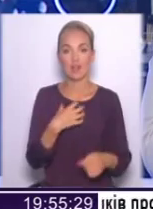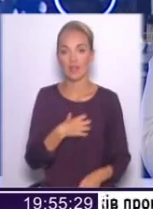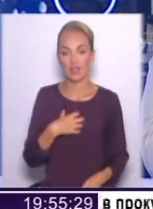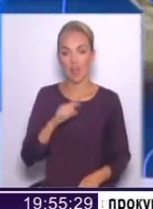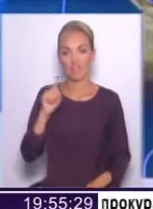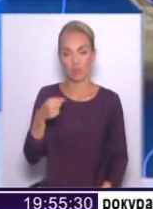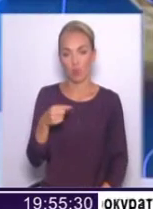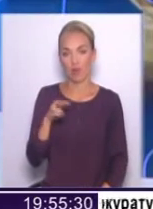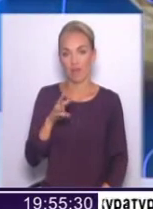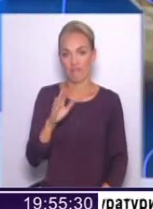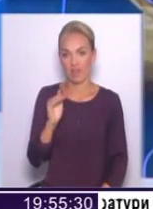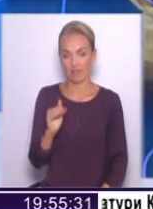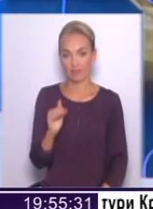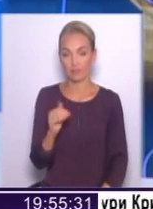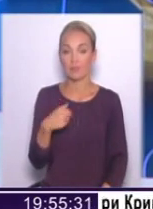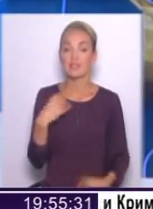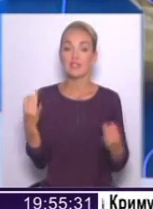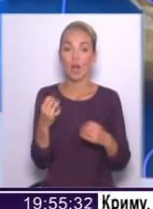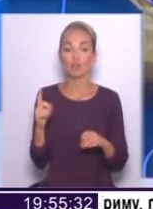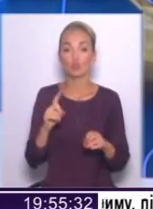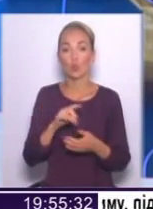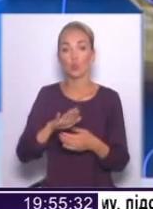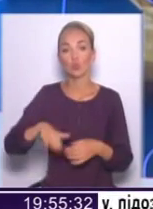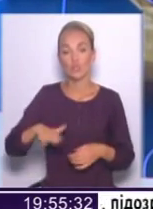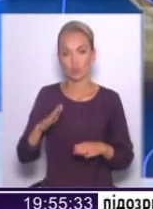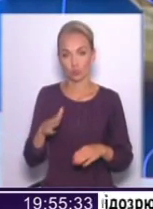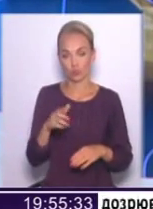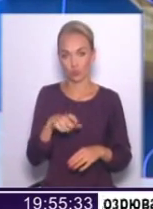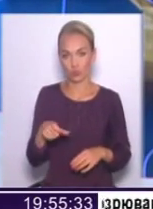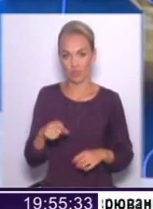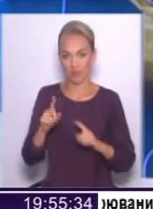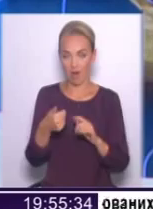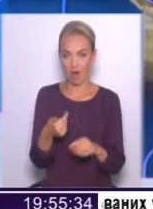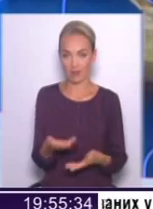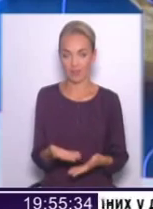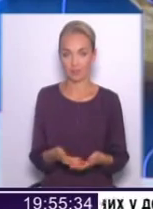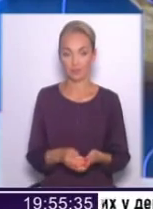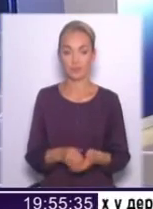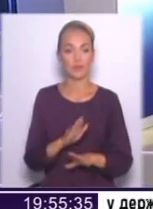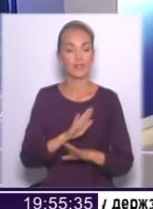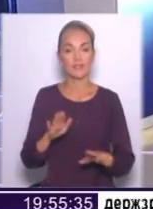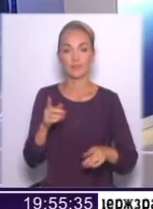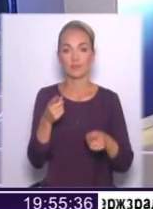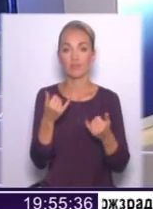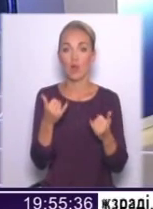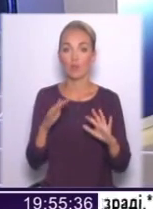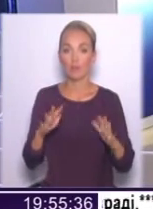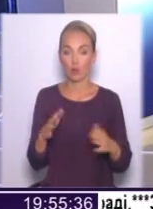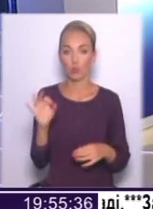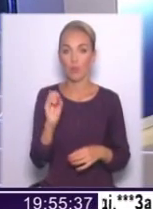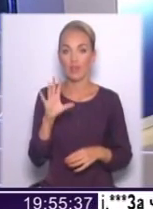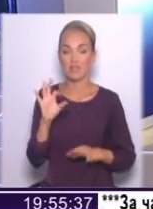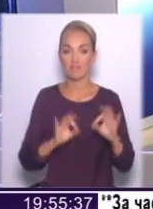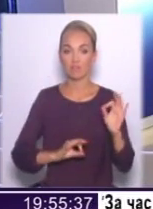цікаво, що тоді люди, що тоді будуть вимагати? Міняти і ту людину, і от до якого ми розмогу можемо... Насправді, в даному випадку, про 15